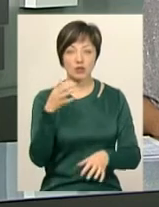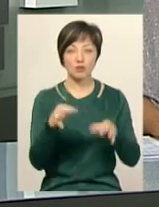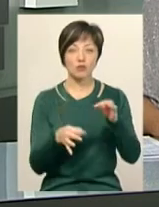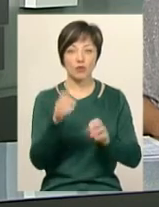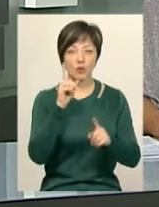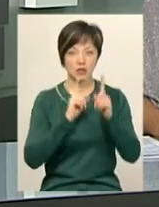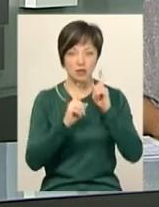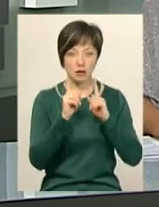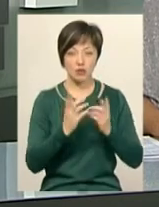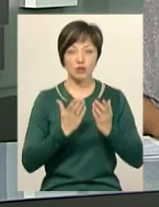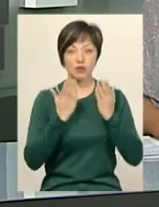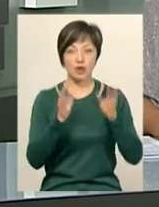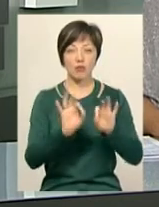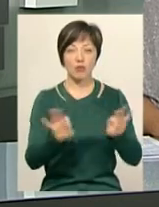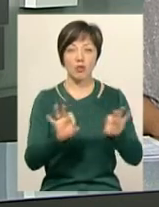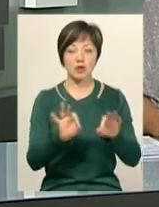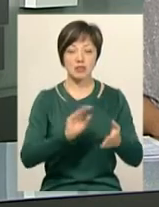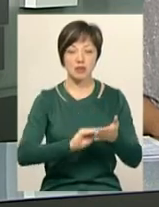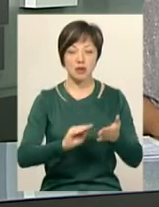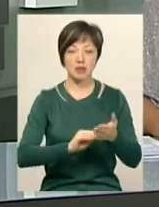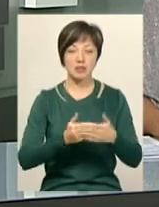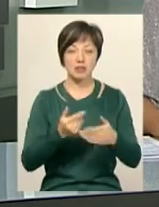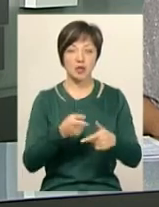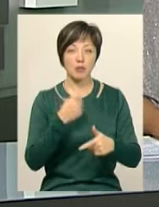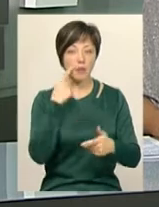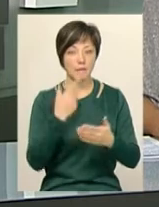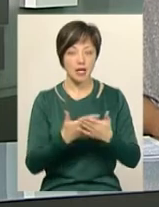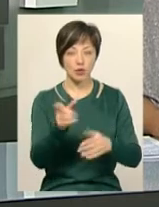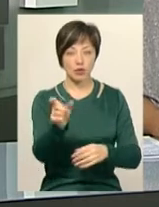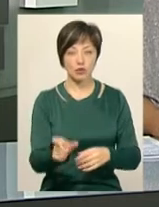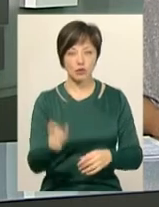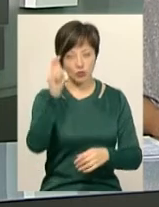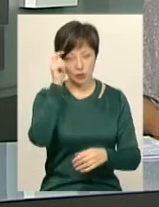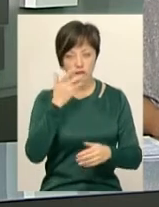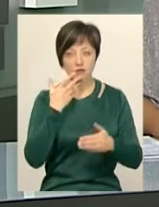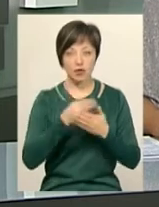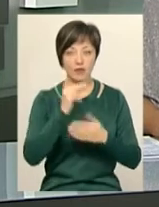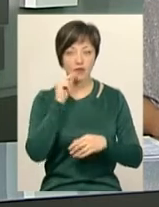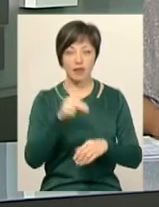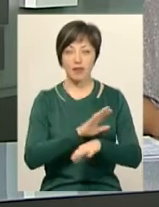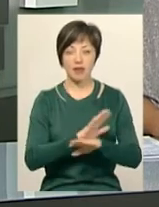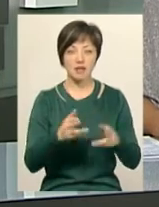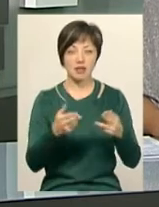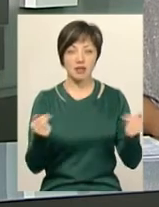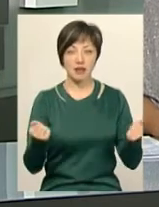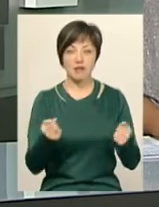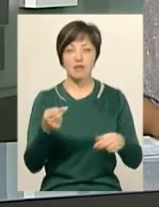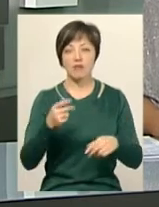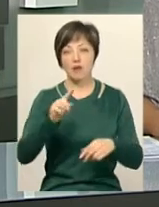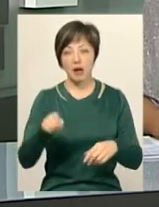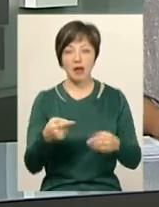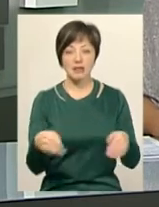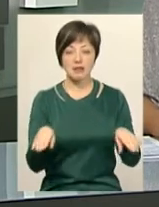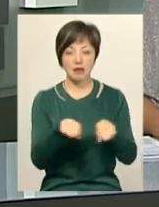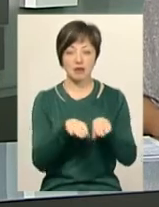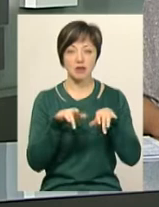засідання прочитала пояснювальну записку від імені підозрюваного. Чоловік своєї провини не визнає та вимагає закрити розгляд